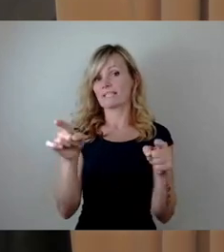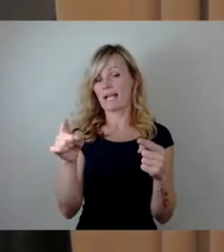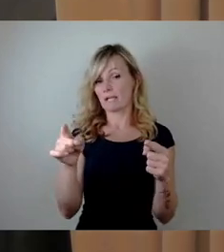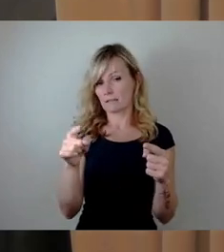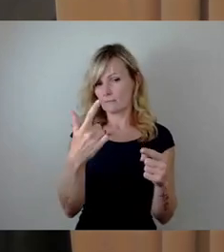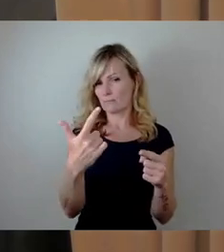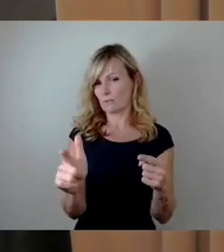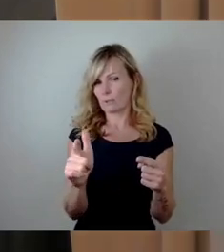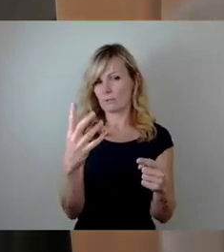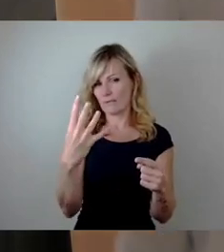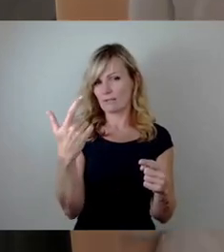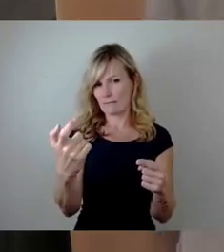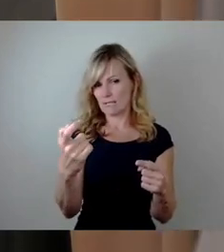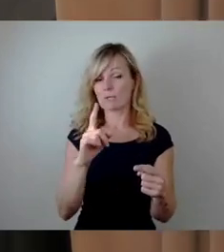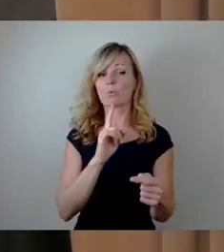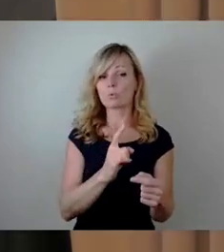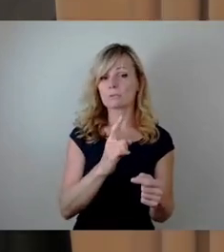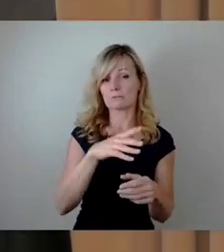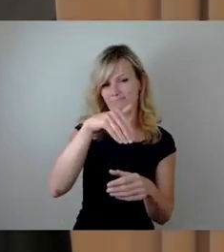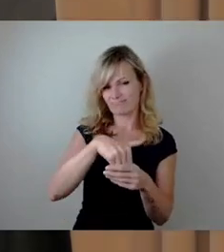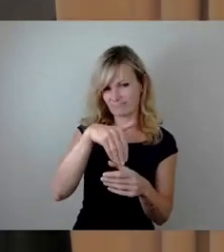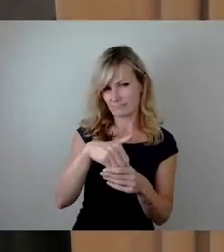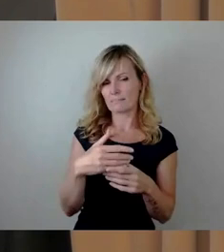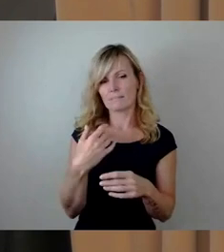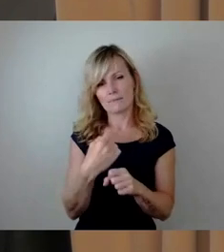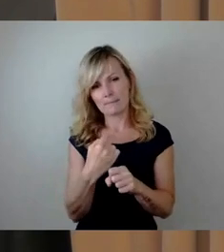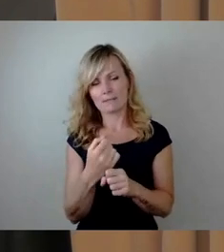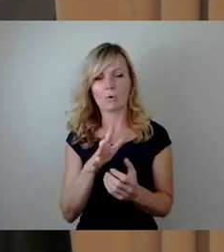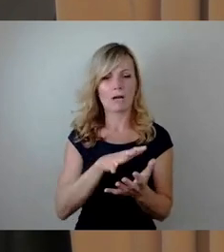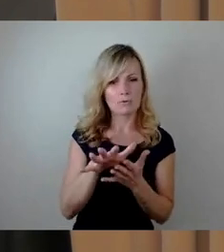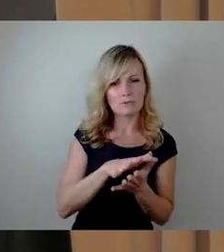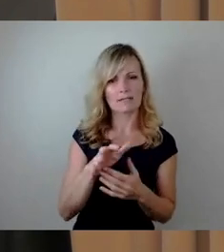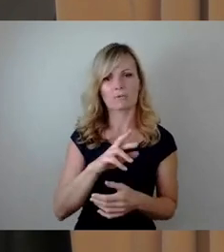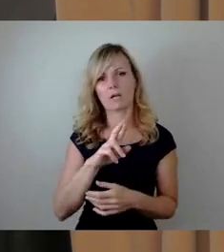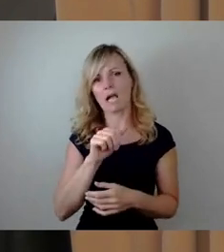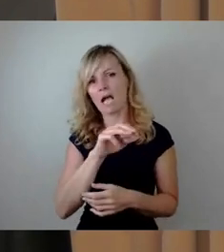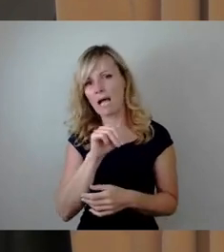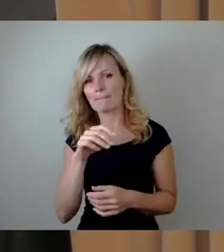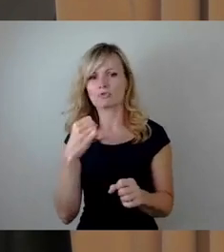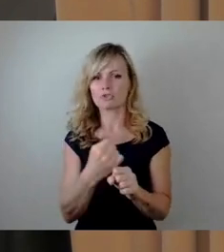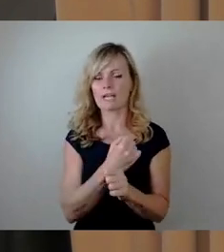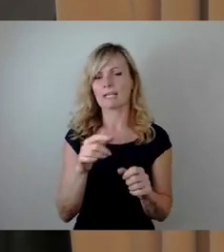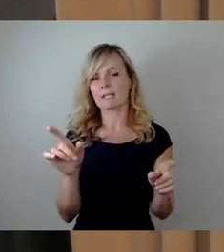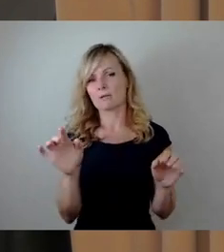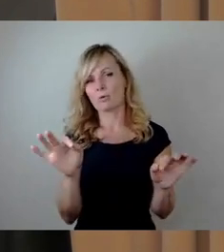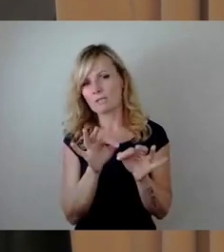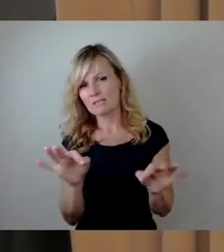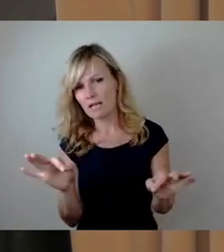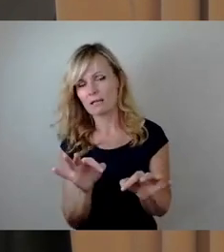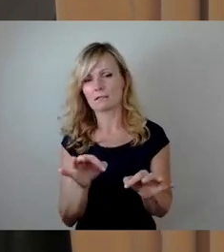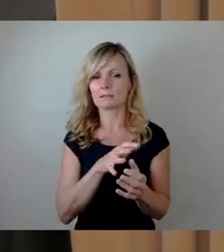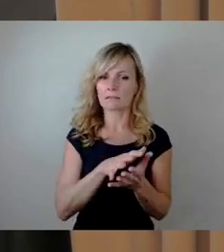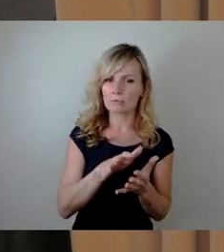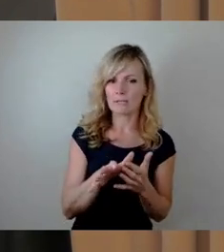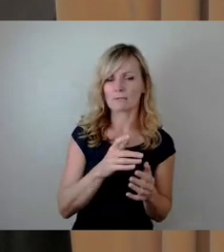Kernarbeit dann mit den Erfahrungen der Konzerte, Auswertung, gerade auch der Rammstein-Konzerte im Juni 2024.